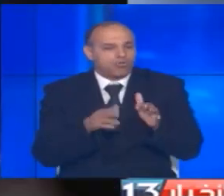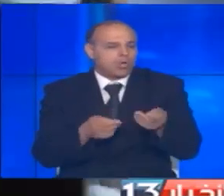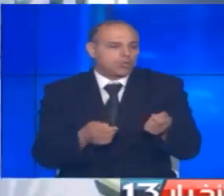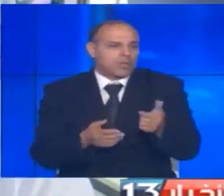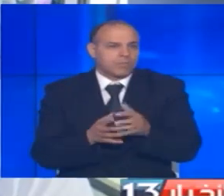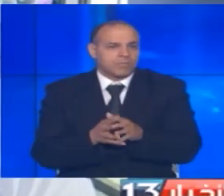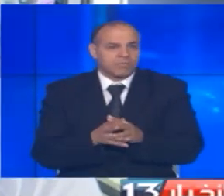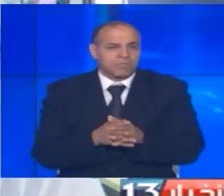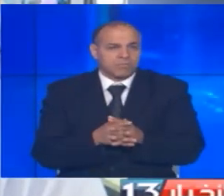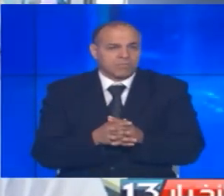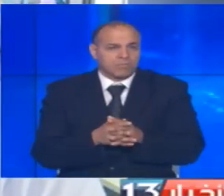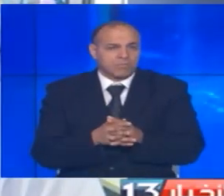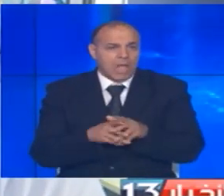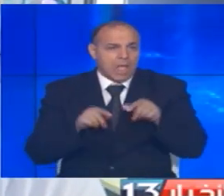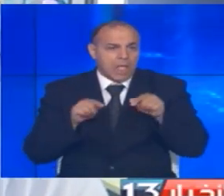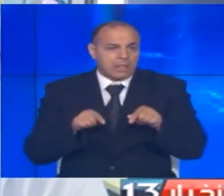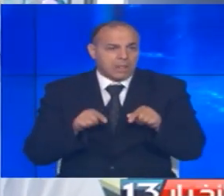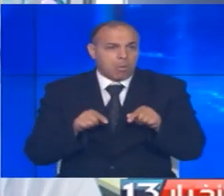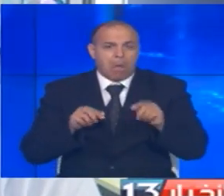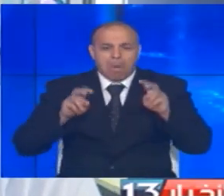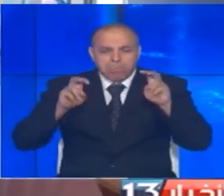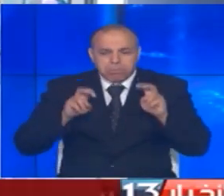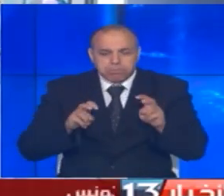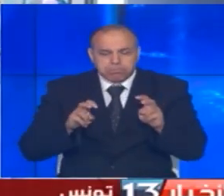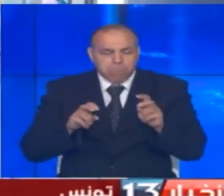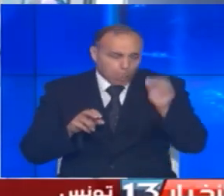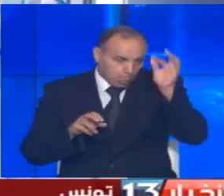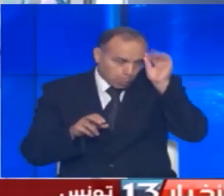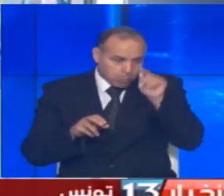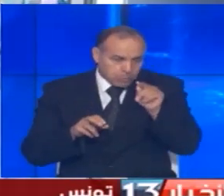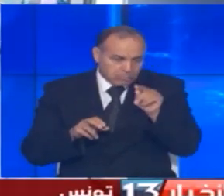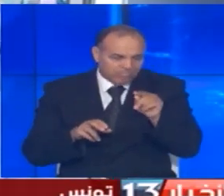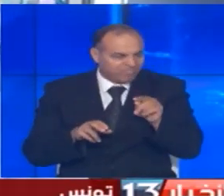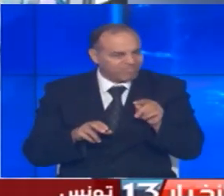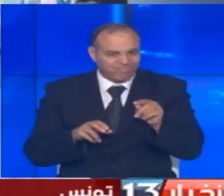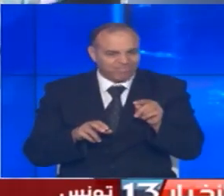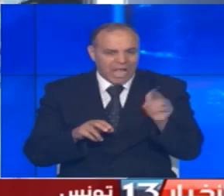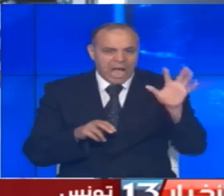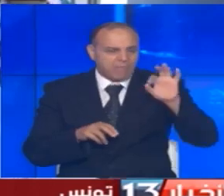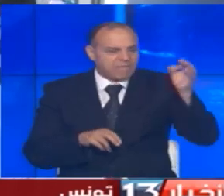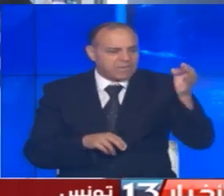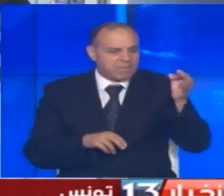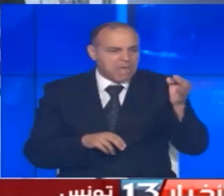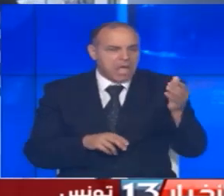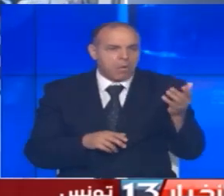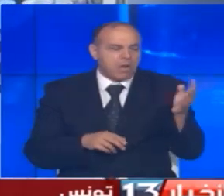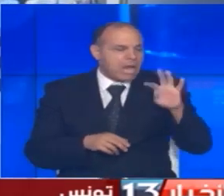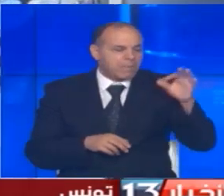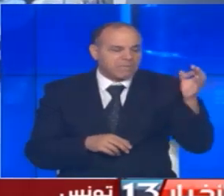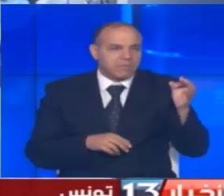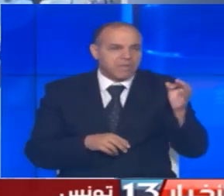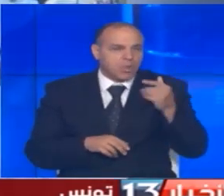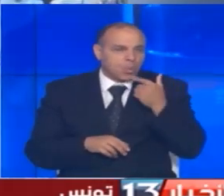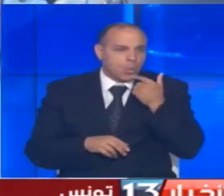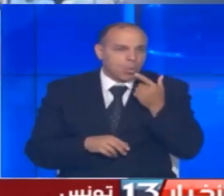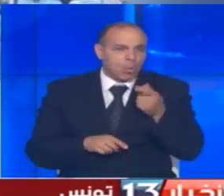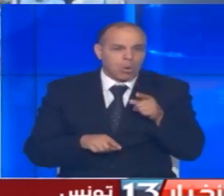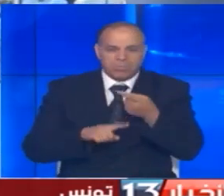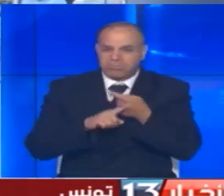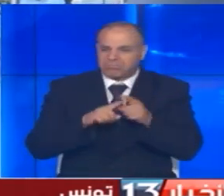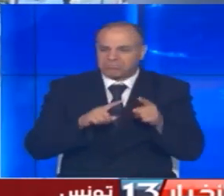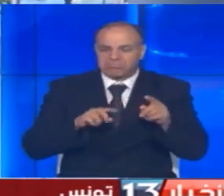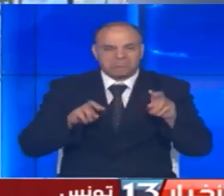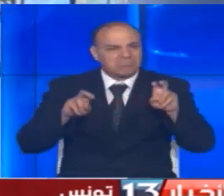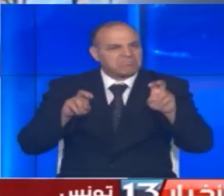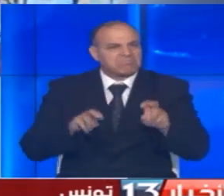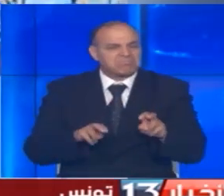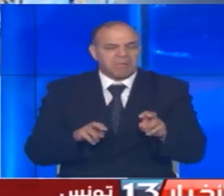برابور للسوام النموال مع السوال تحسو تلقى حد ساكونت برصان ولا كارونت برصان والسوام معانتها نقصت